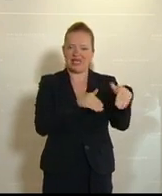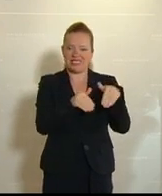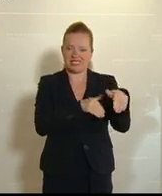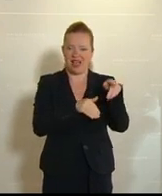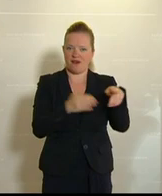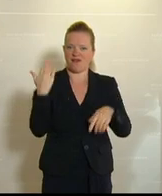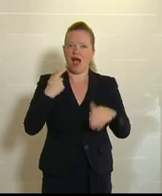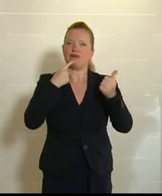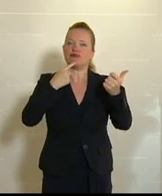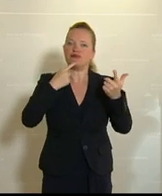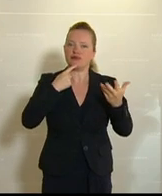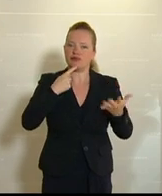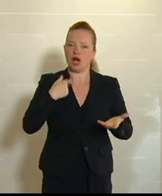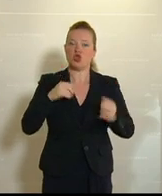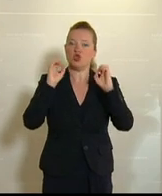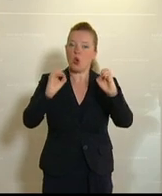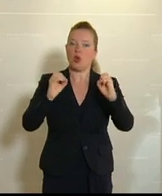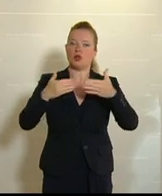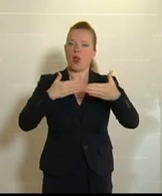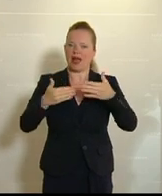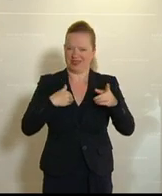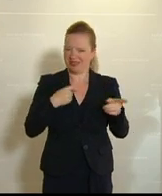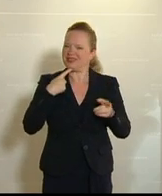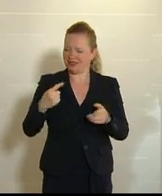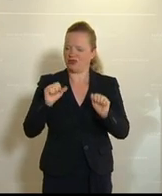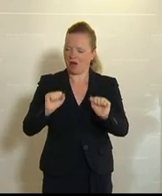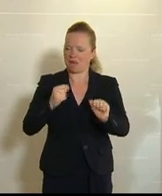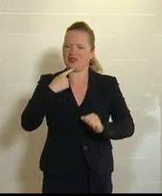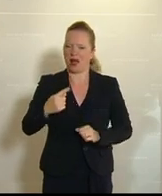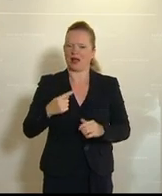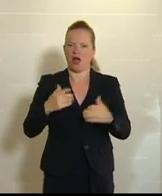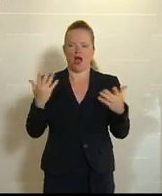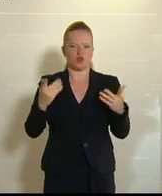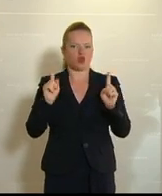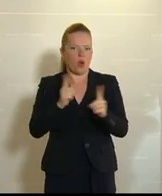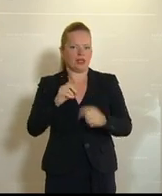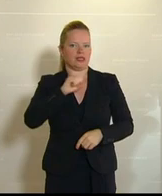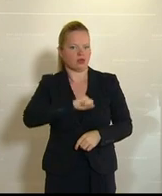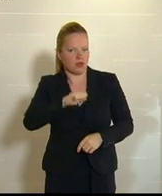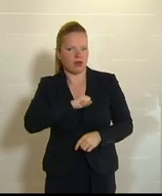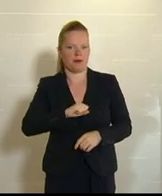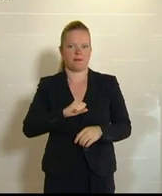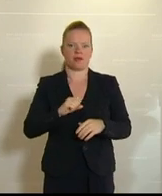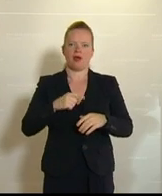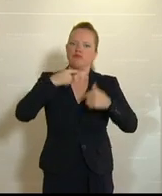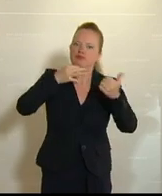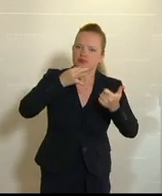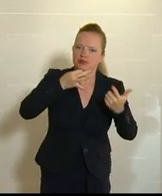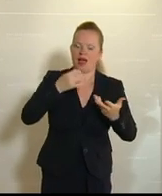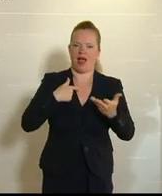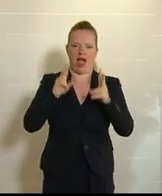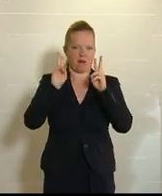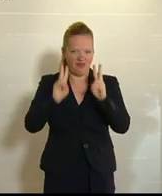Wir werden das alles nicht dulden. Wissen Sie, was das ist? Es soll so wuchtig klingen. Es soll so entschlossen klingen. In Wahrheit kommt es